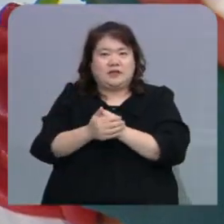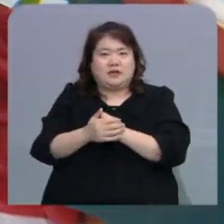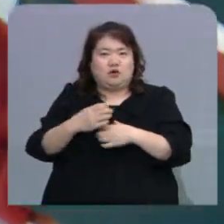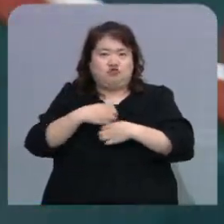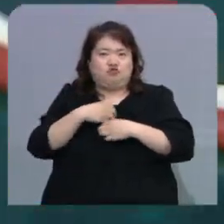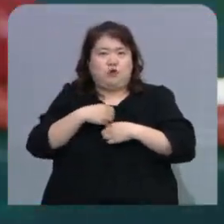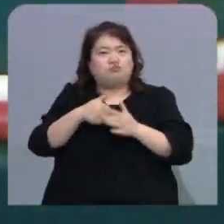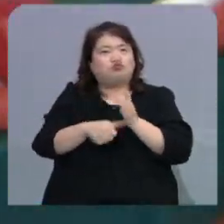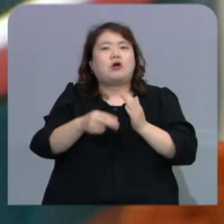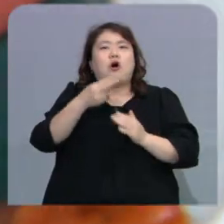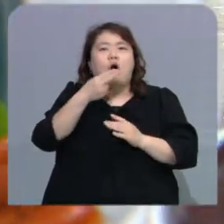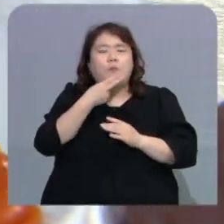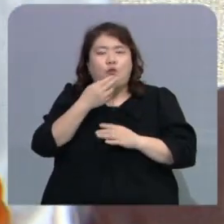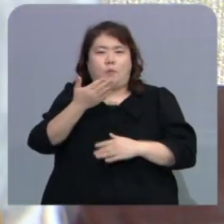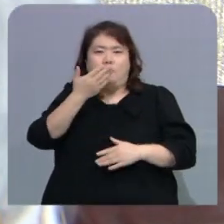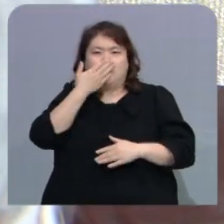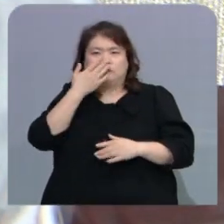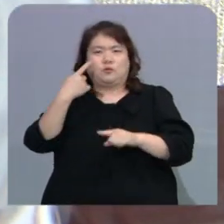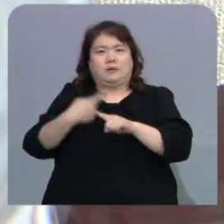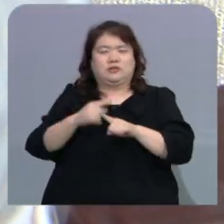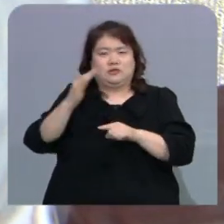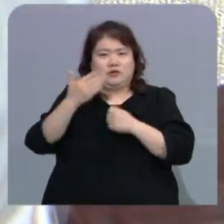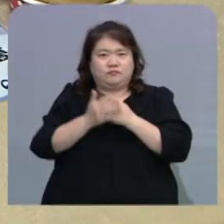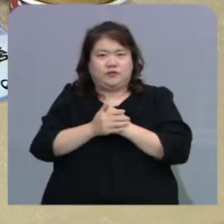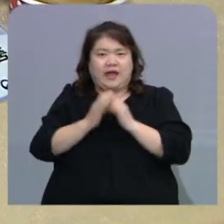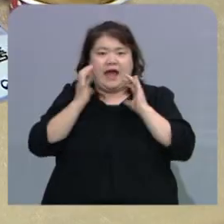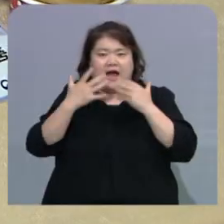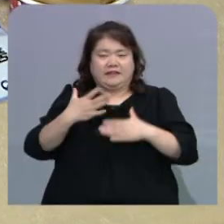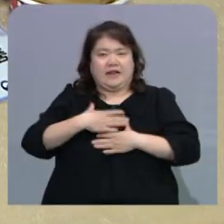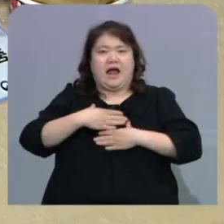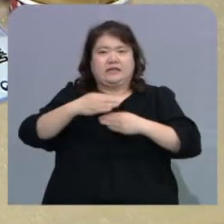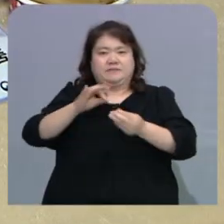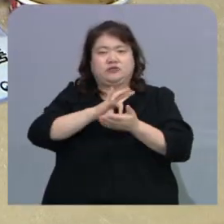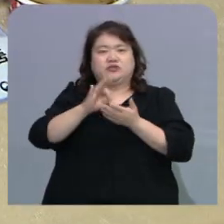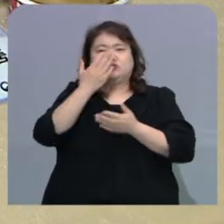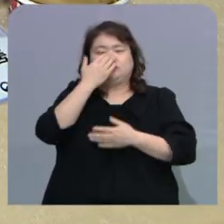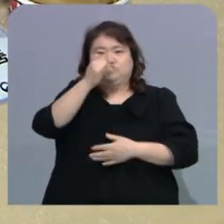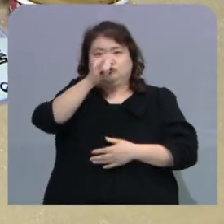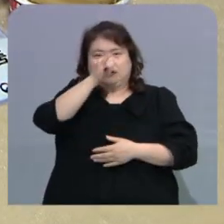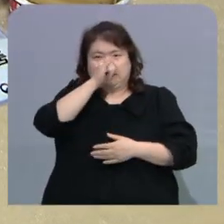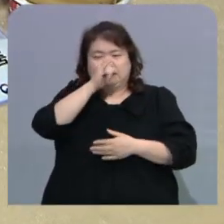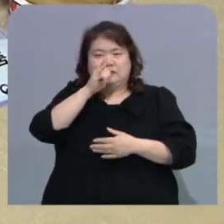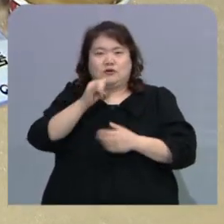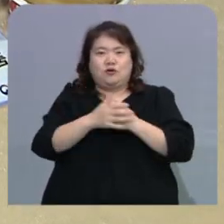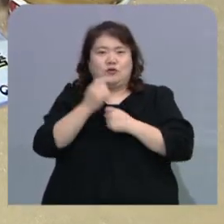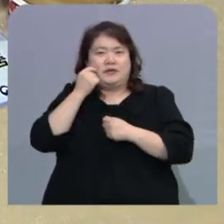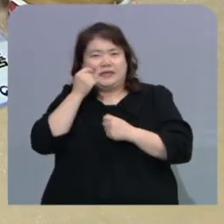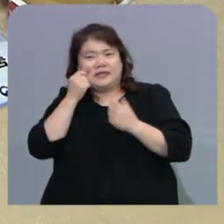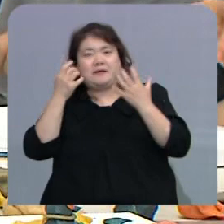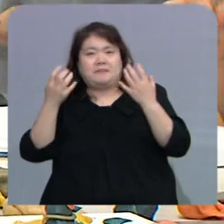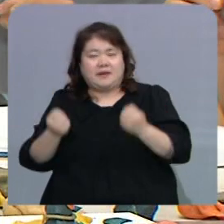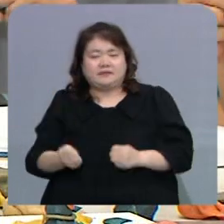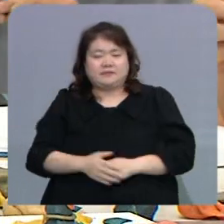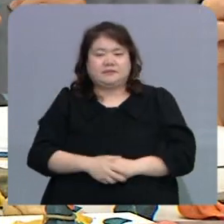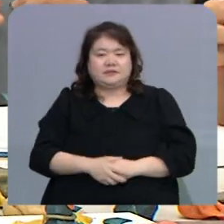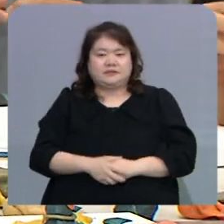화학물질 없이 식재료로만 만들어 아이들이 안심하고 쓸 수 있는 친환경 점토로 인기를 끌고 있습니다.